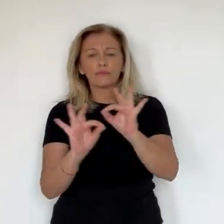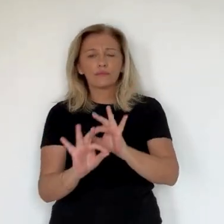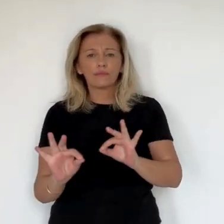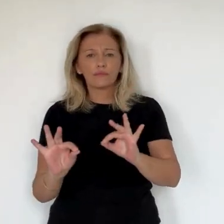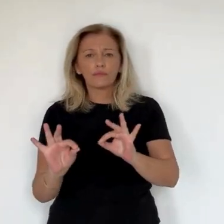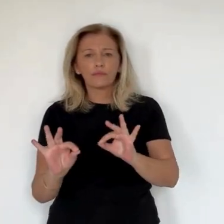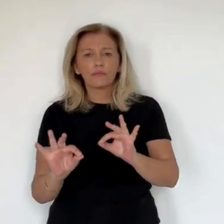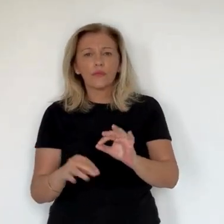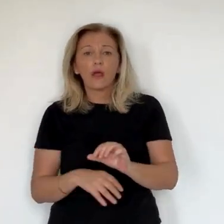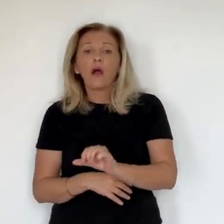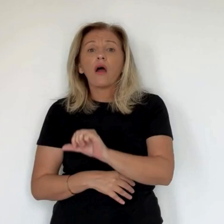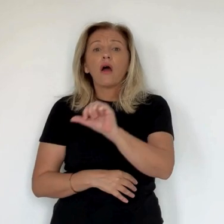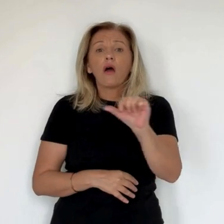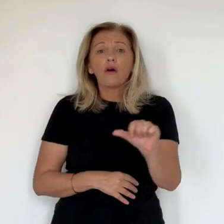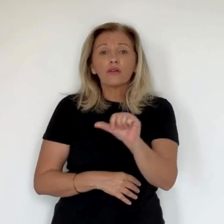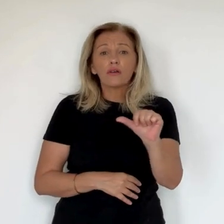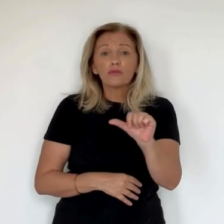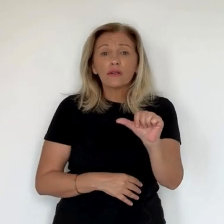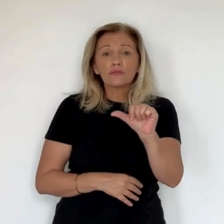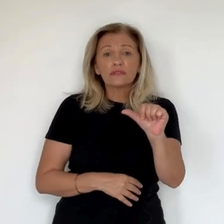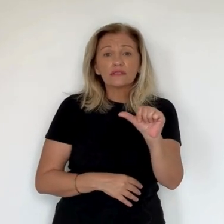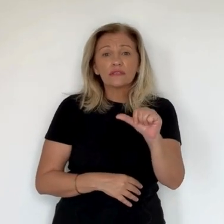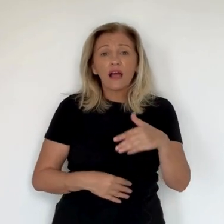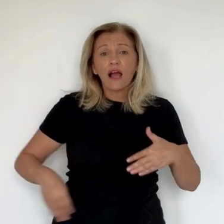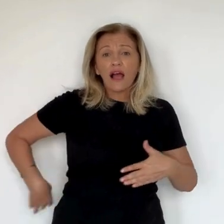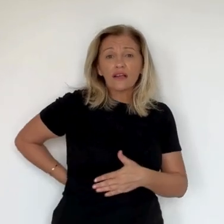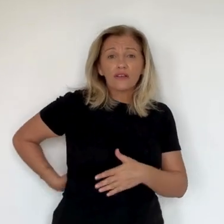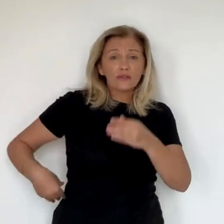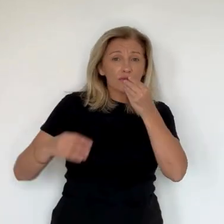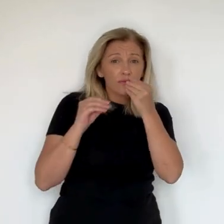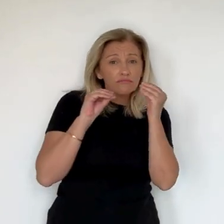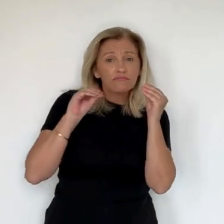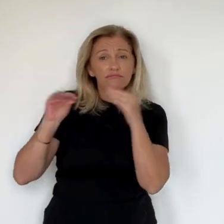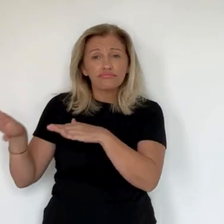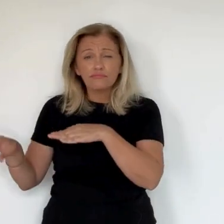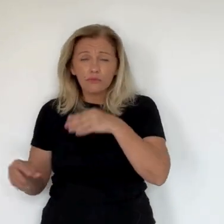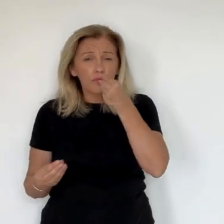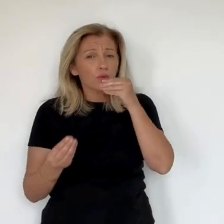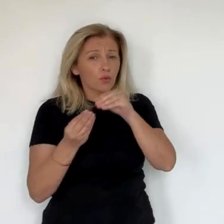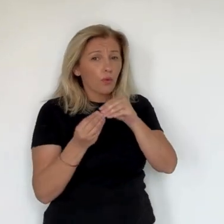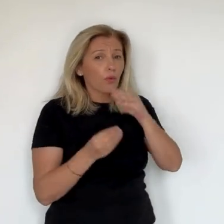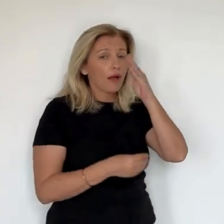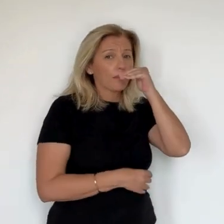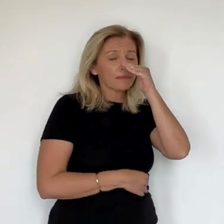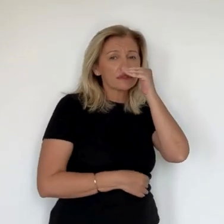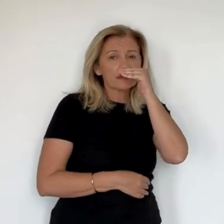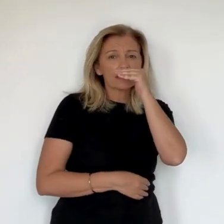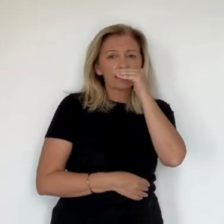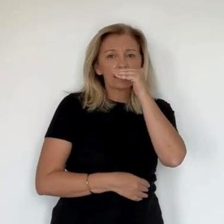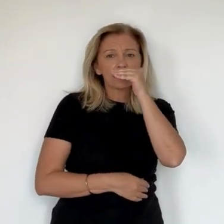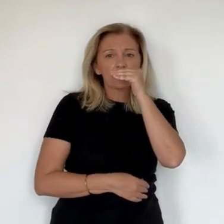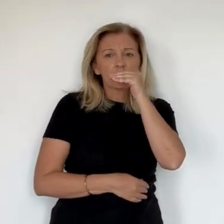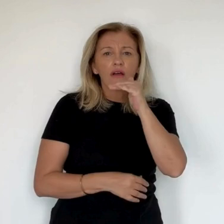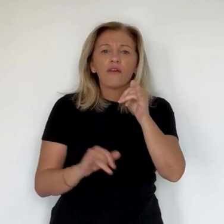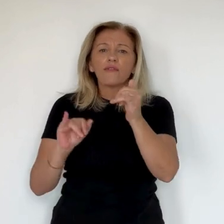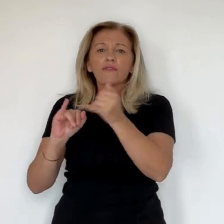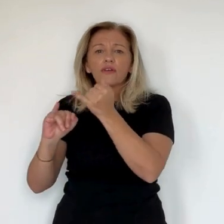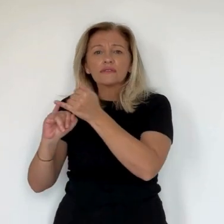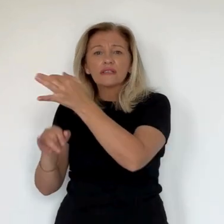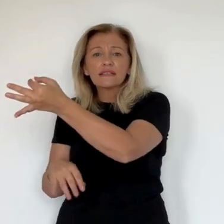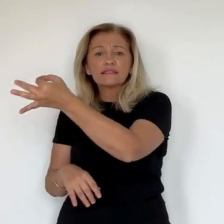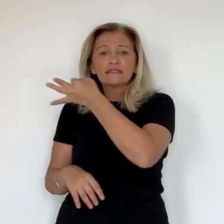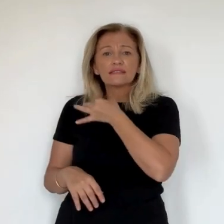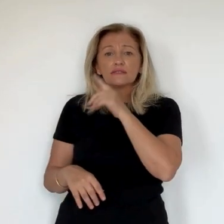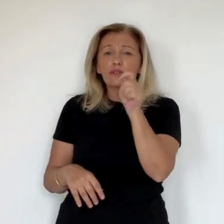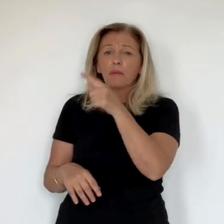Jean-Antoine Agniette a quitté à Jaxio très tôt dans l'après-midi et vraisemblablement selon les dires de sa compagne. Il